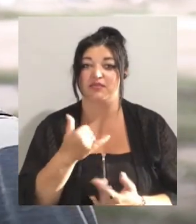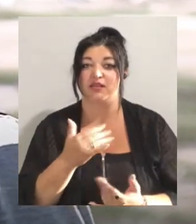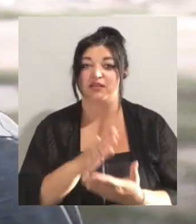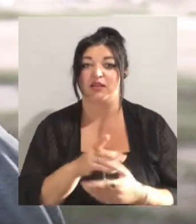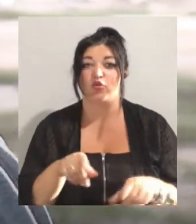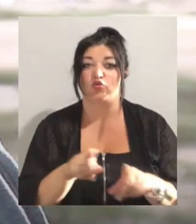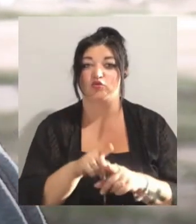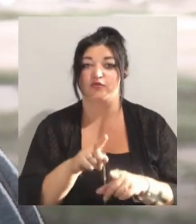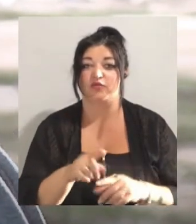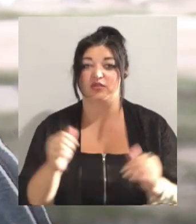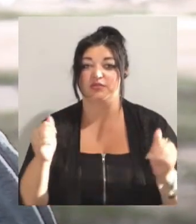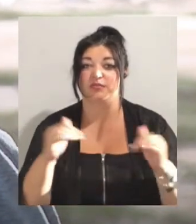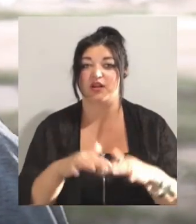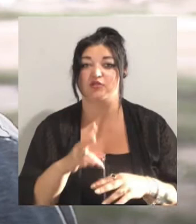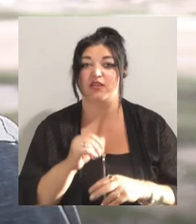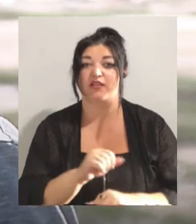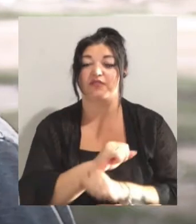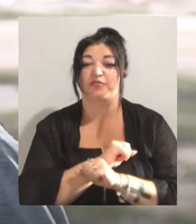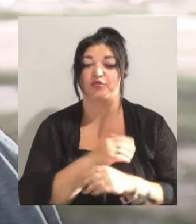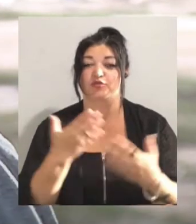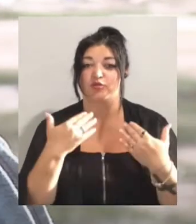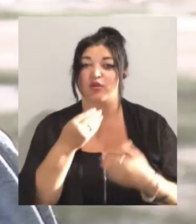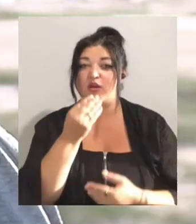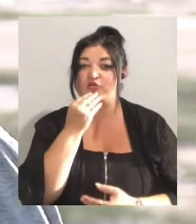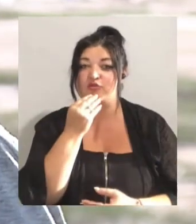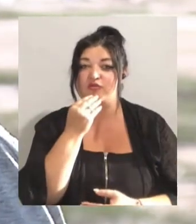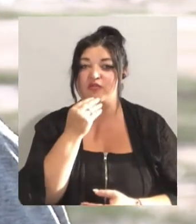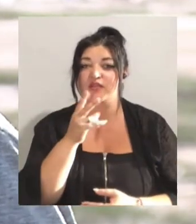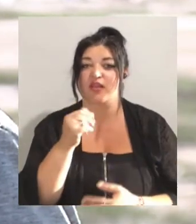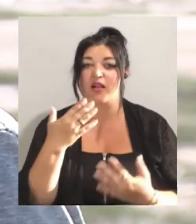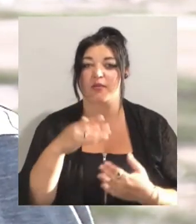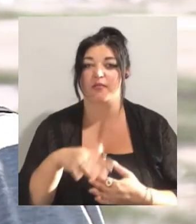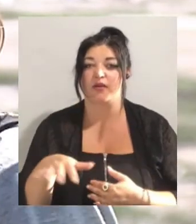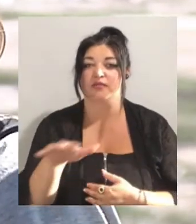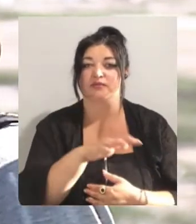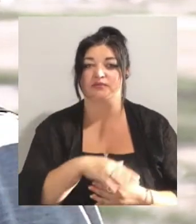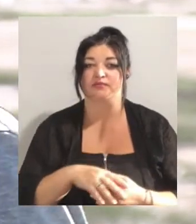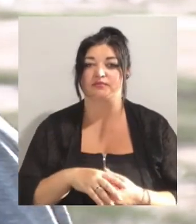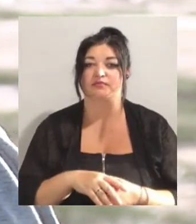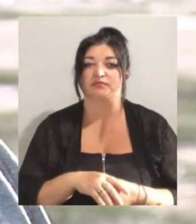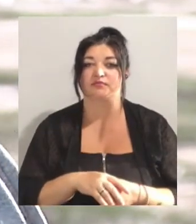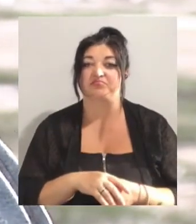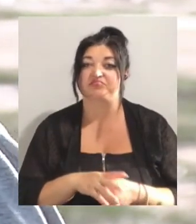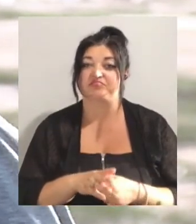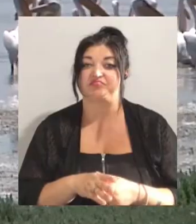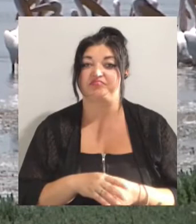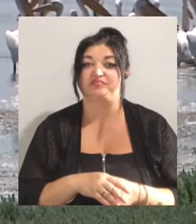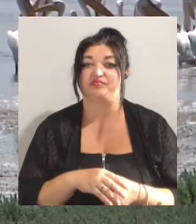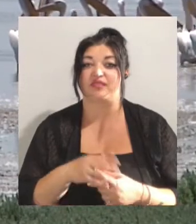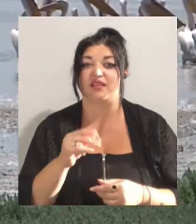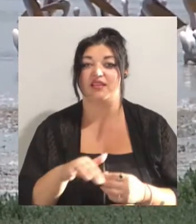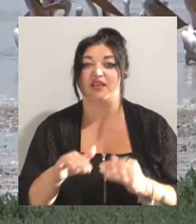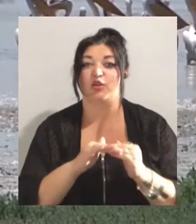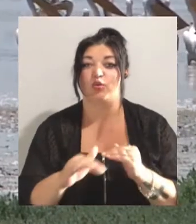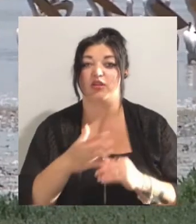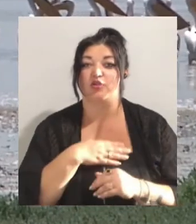для відпочинку і харчування на лимані Малий Сасик та Шагани. От в основному ці три лимани вони облюбували на території нашого парку, де для